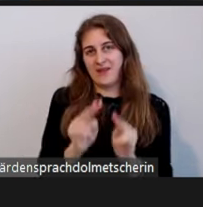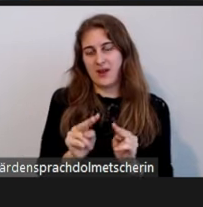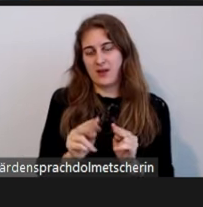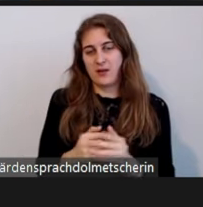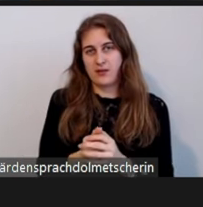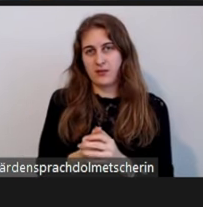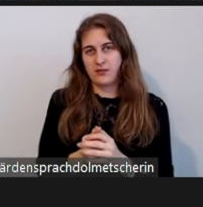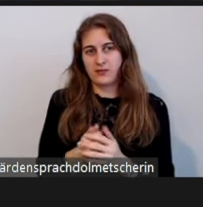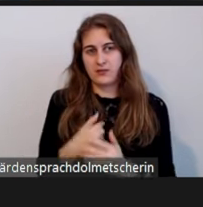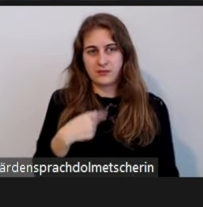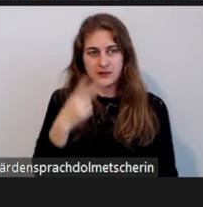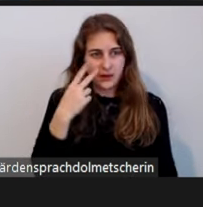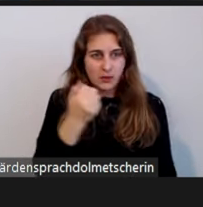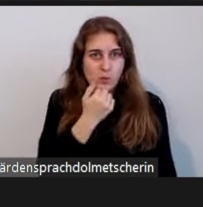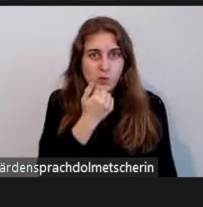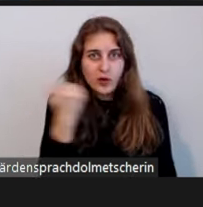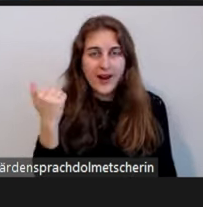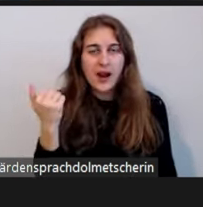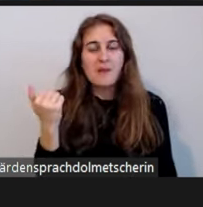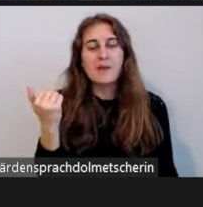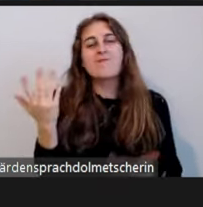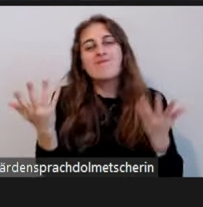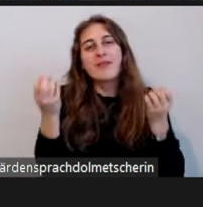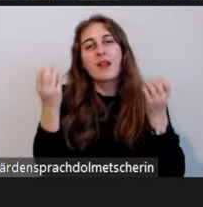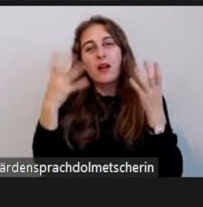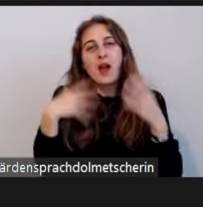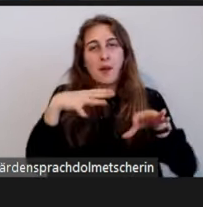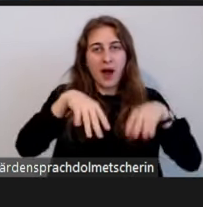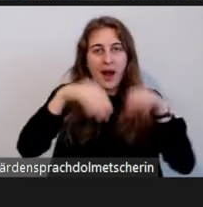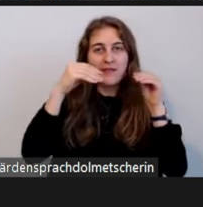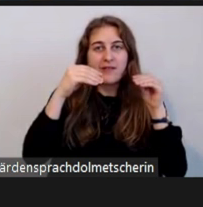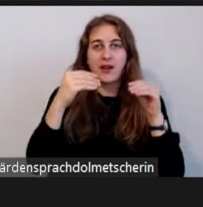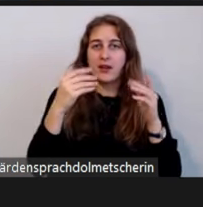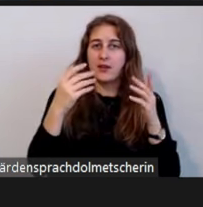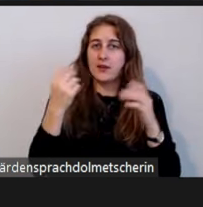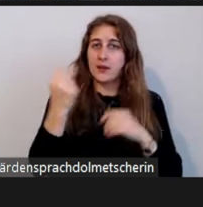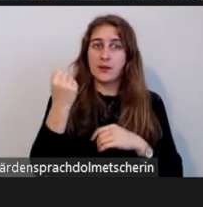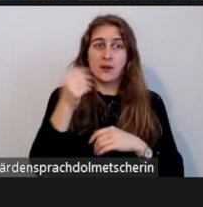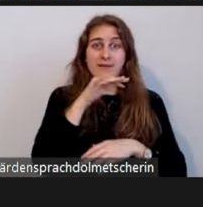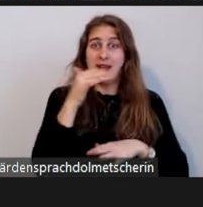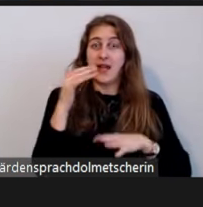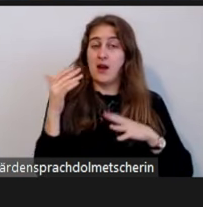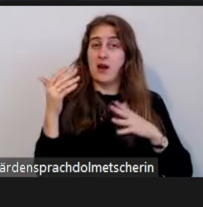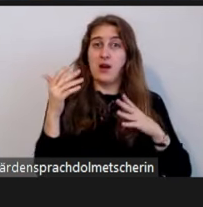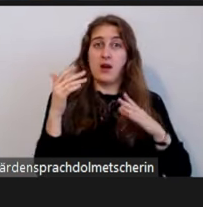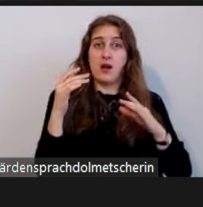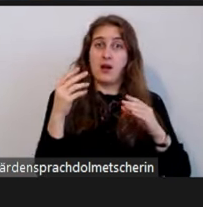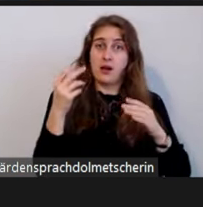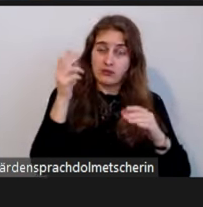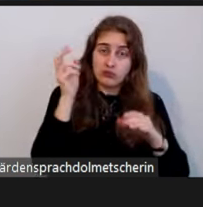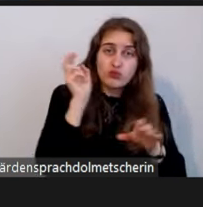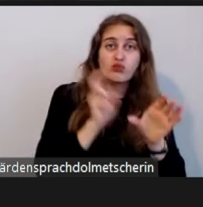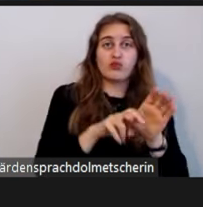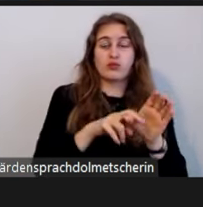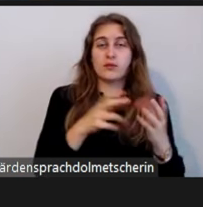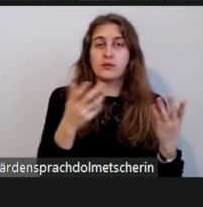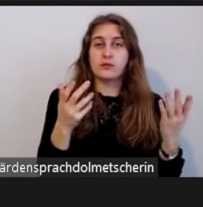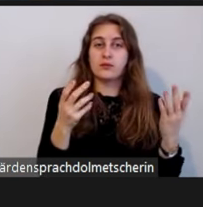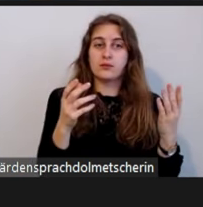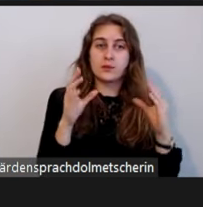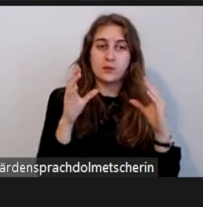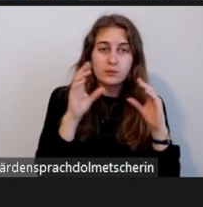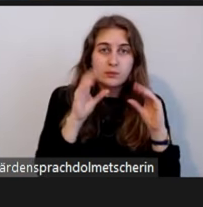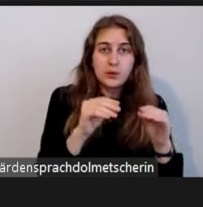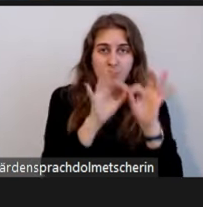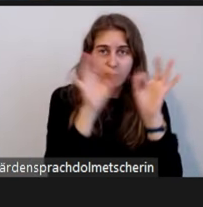so arg genutzt wurden. Das ist aber für neu eingerichtete